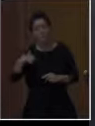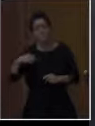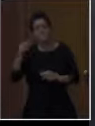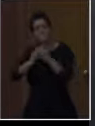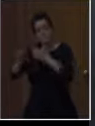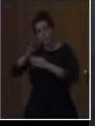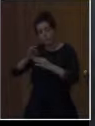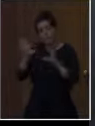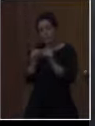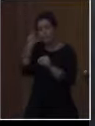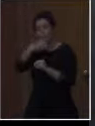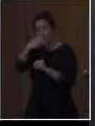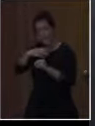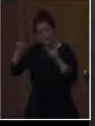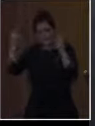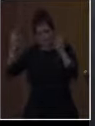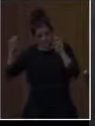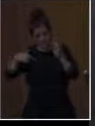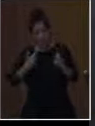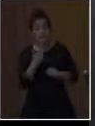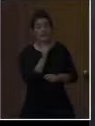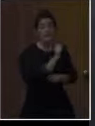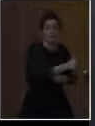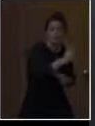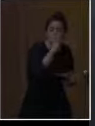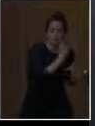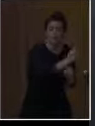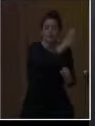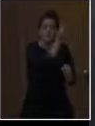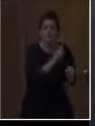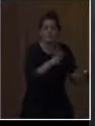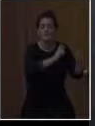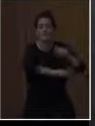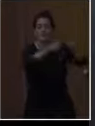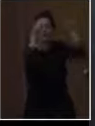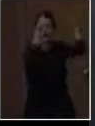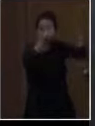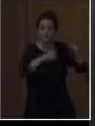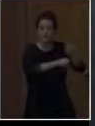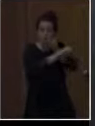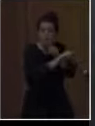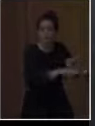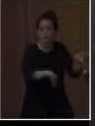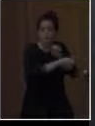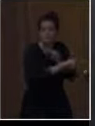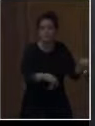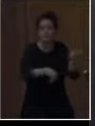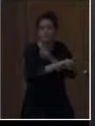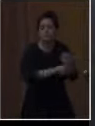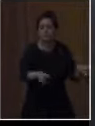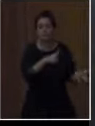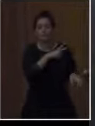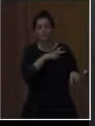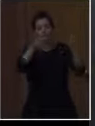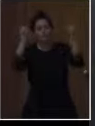αυτοσχεδιασμό. Έγιναν οικαστικοί. Κατασκεύασαν αφίσες με μηνύματα που προέτρεπαν τους μαθητές τους σε πιο υγιεινές διατροφικές